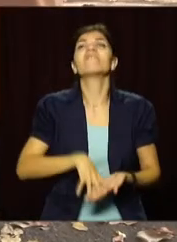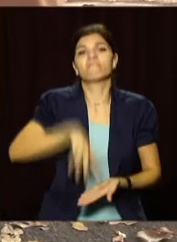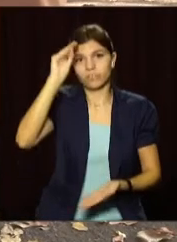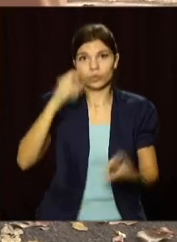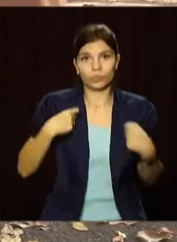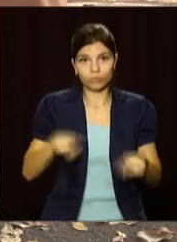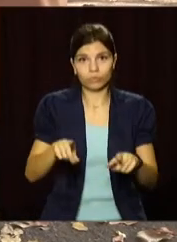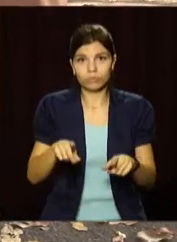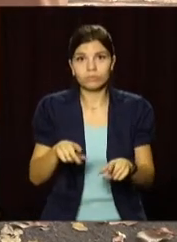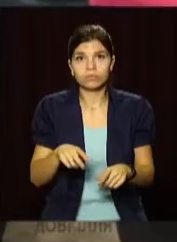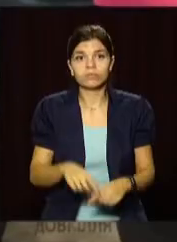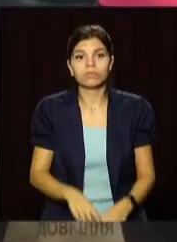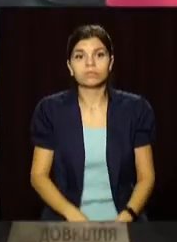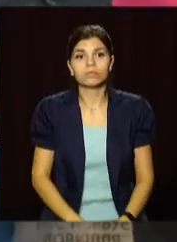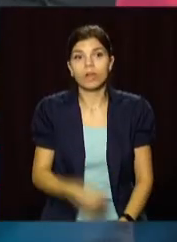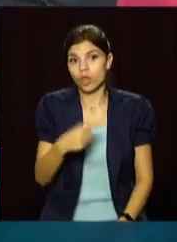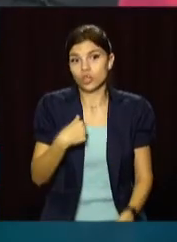під'їзд, у якому мешкає боржник.